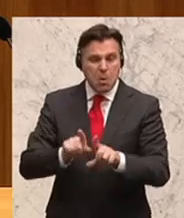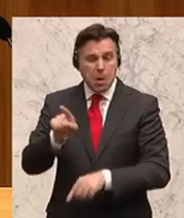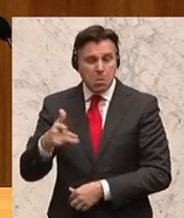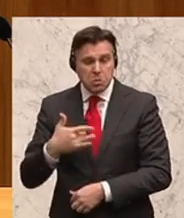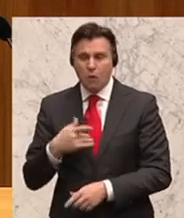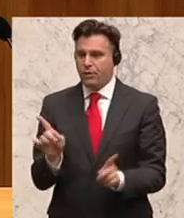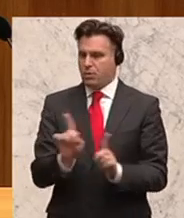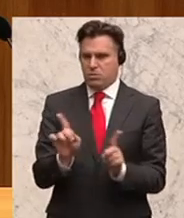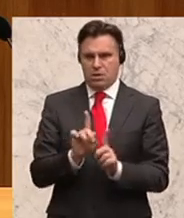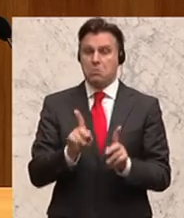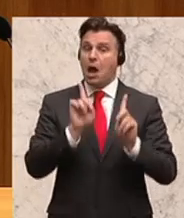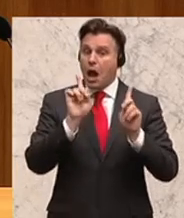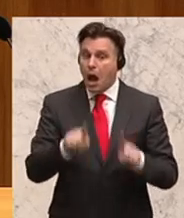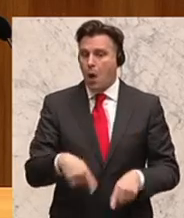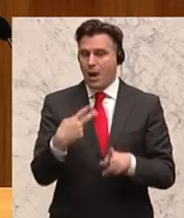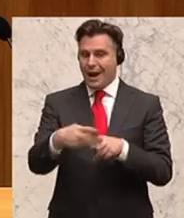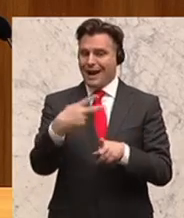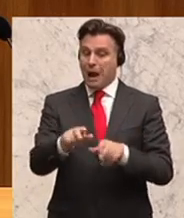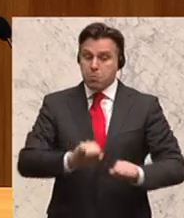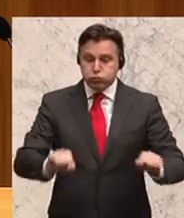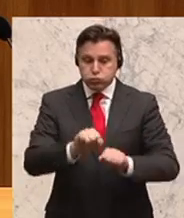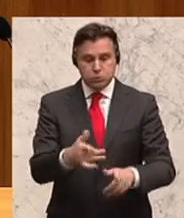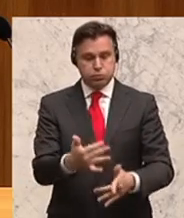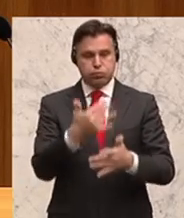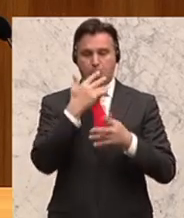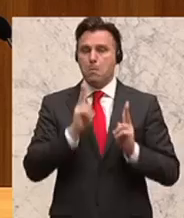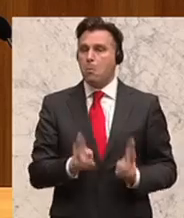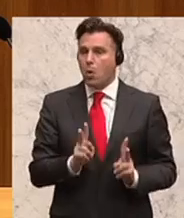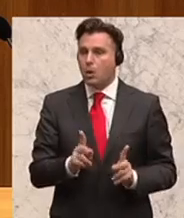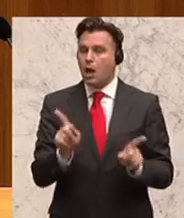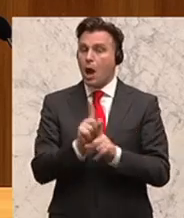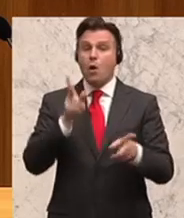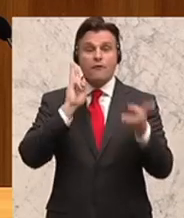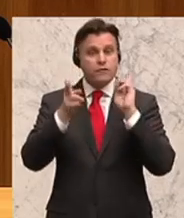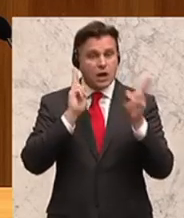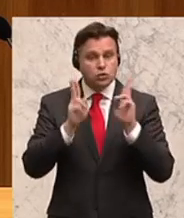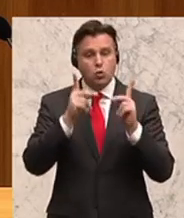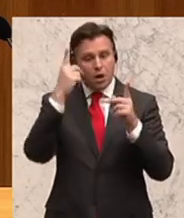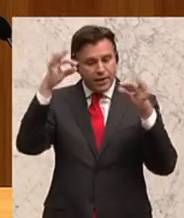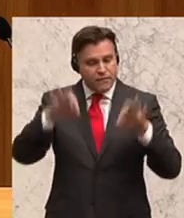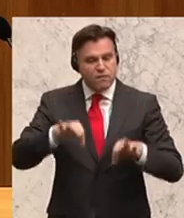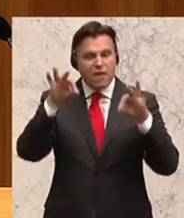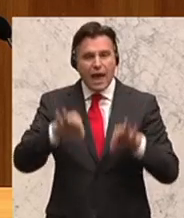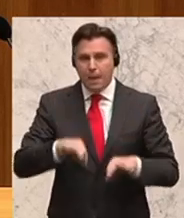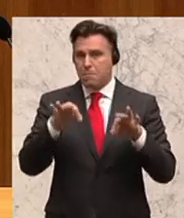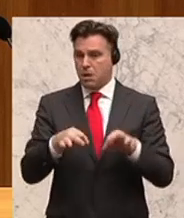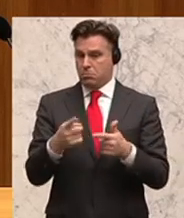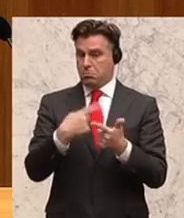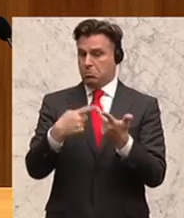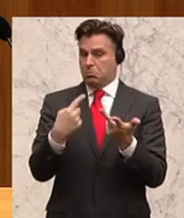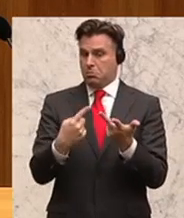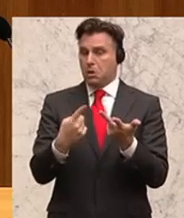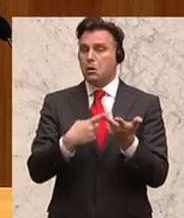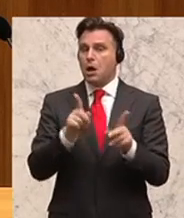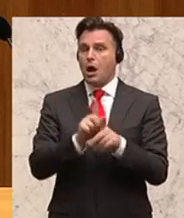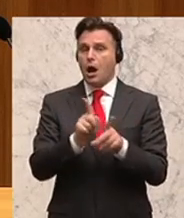im hohen Maße betroffen ist etwa Reinigungspersonal, sind zum Beispiel auch Friseurinnen durch das Haarefärben, sind aber auch